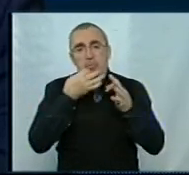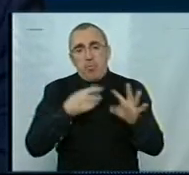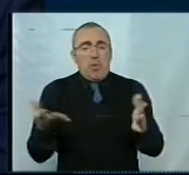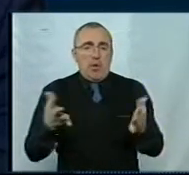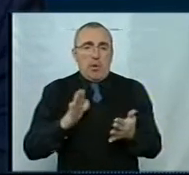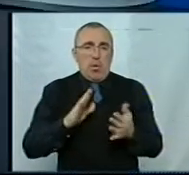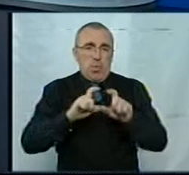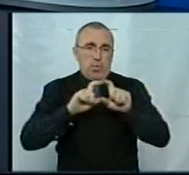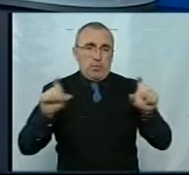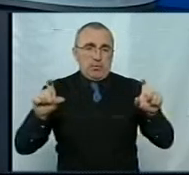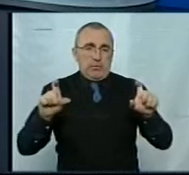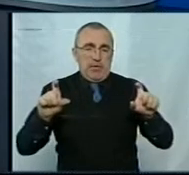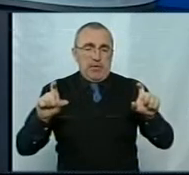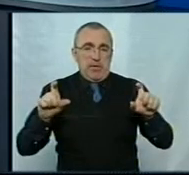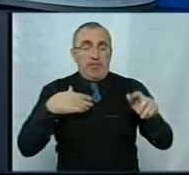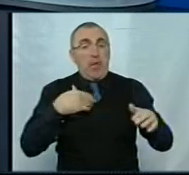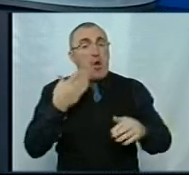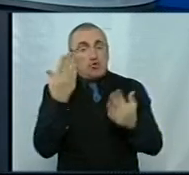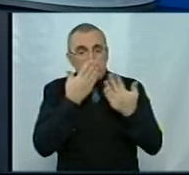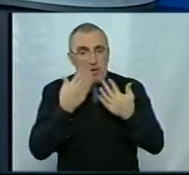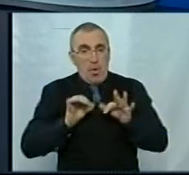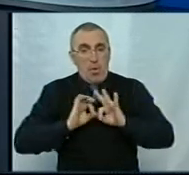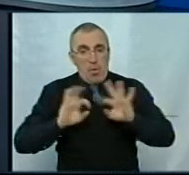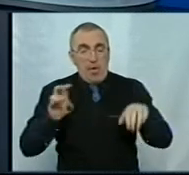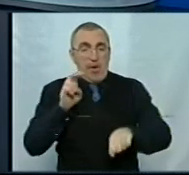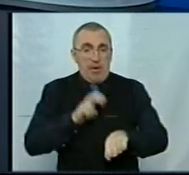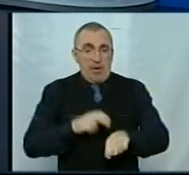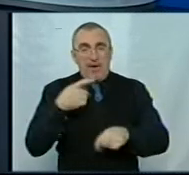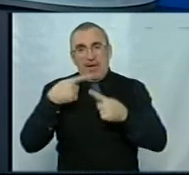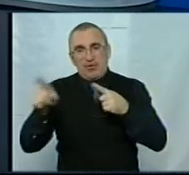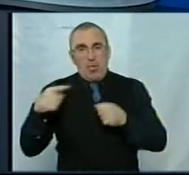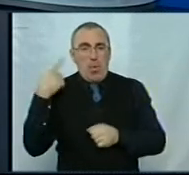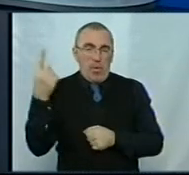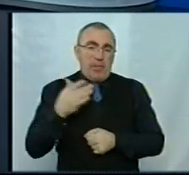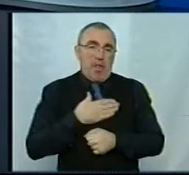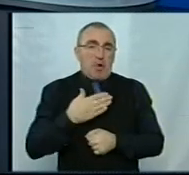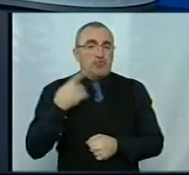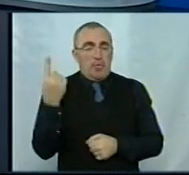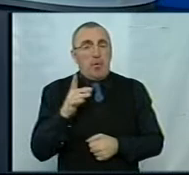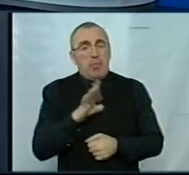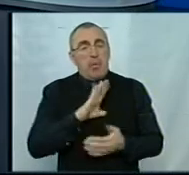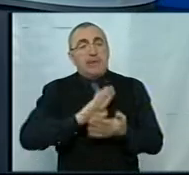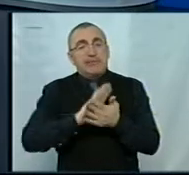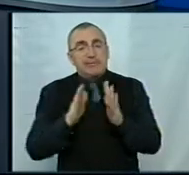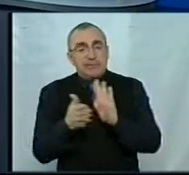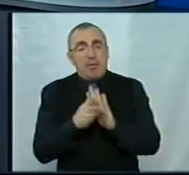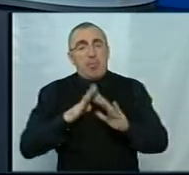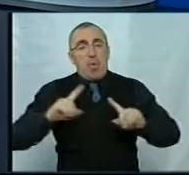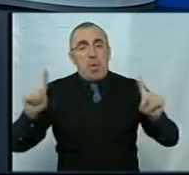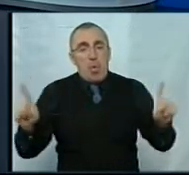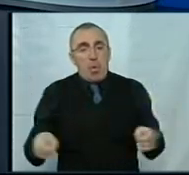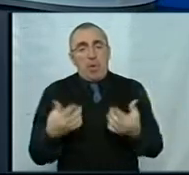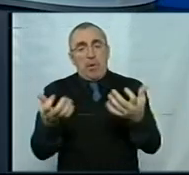установах. Що я читав в коментарях деяких лікарів з інших областей, з нашої області, були ситуації, коли було організовано